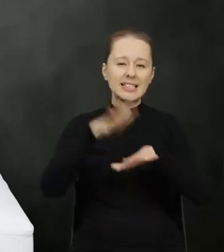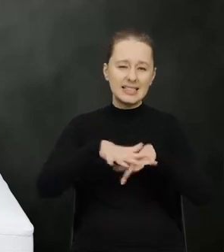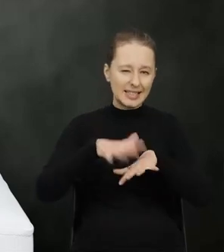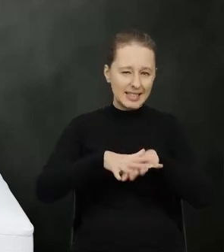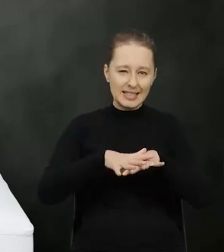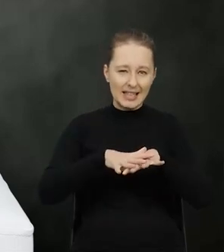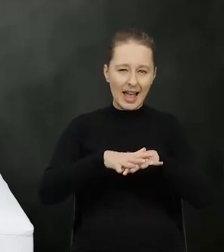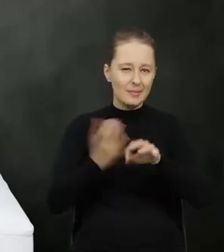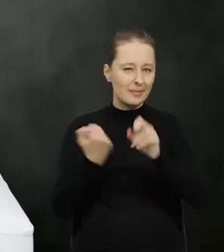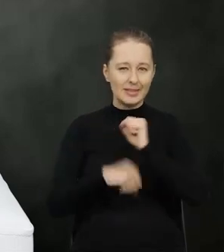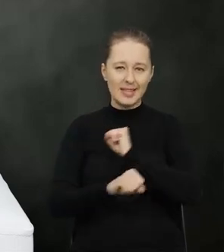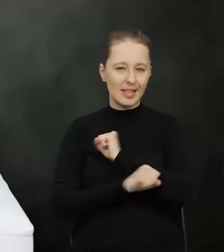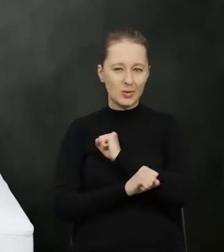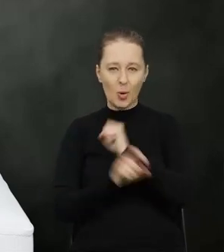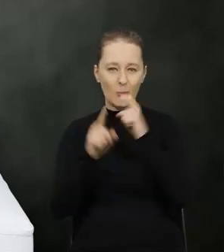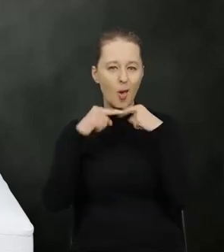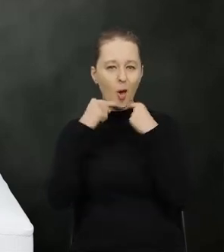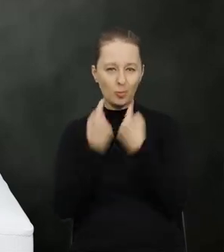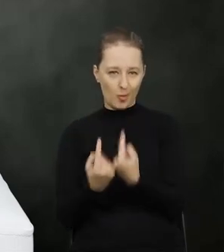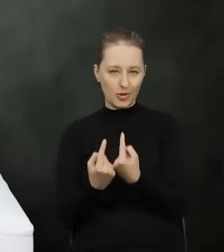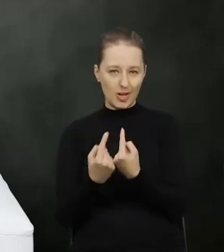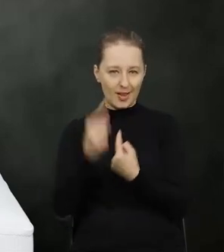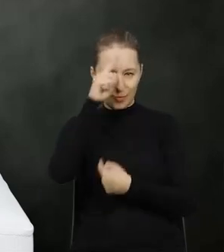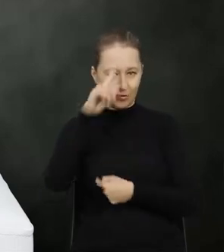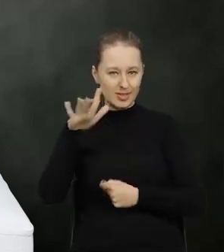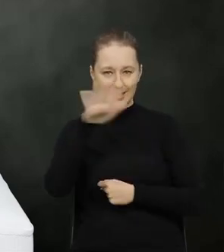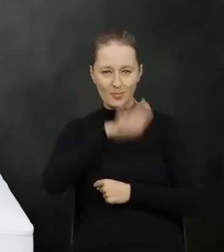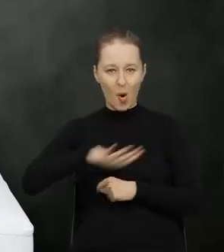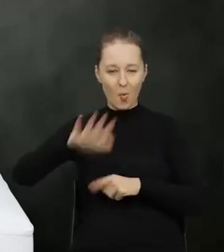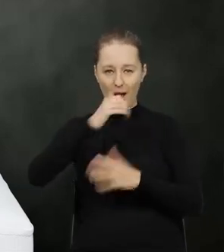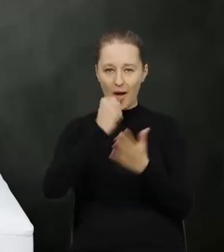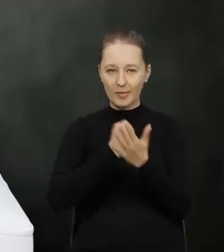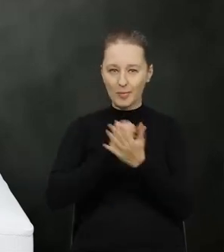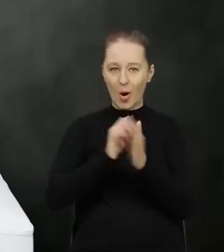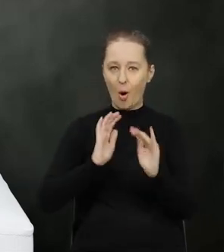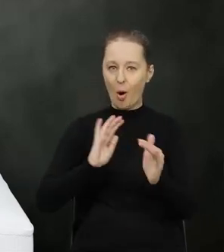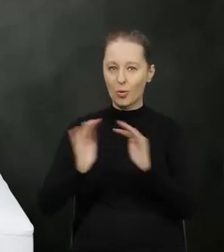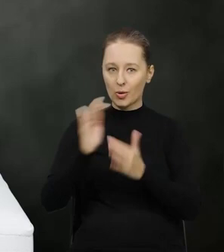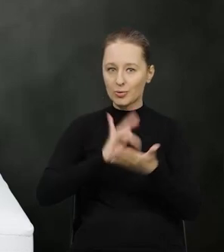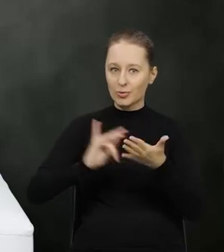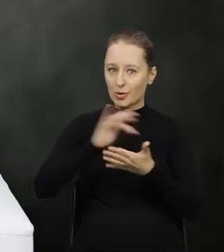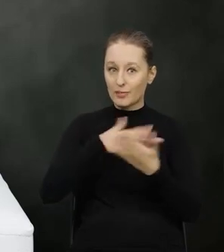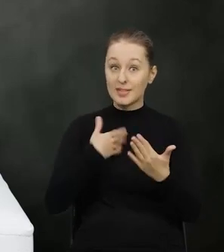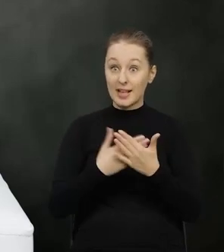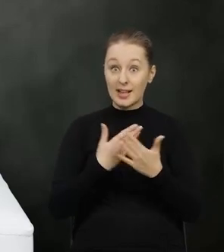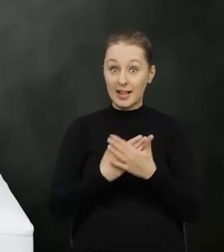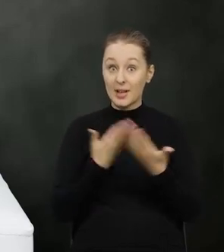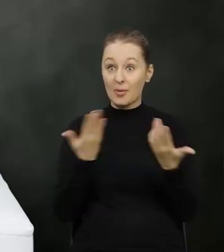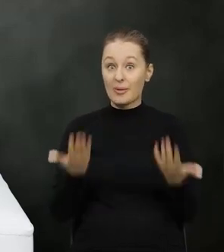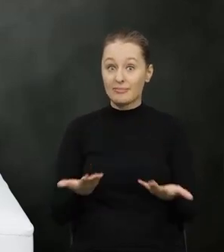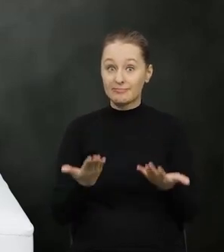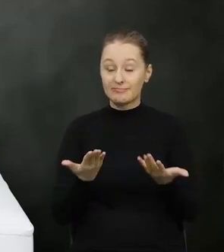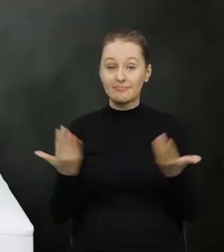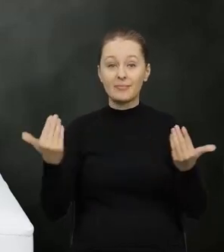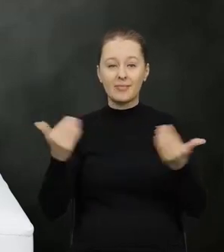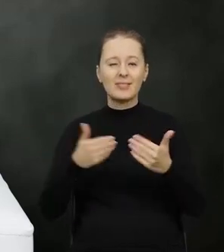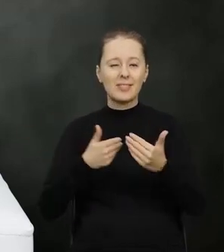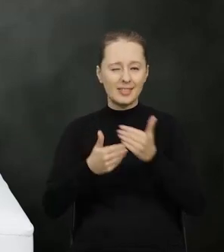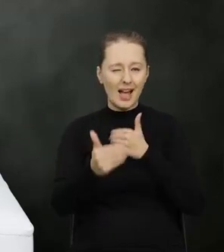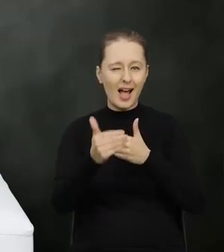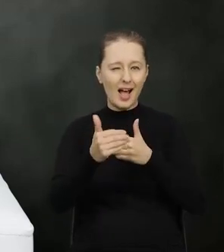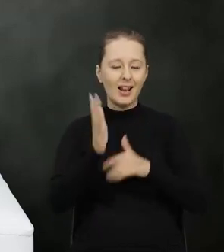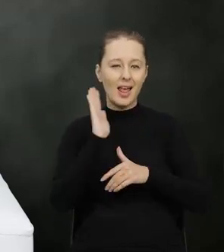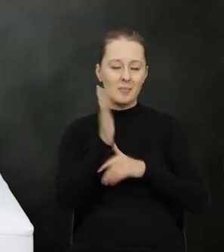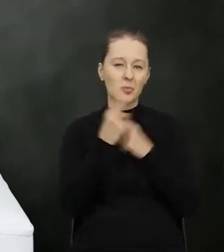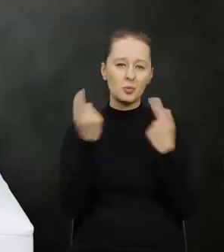sam system nie zastąpi odpowiedzialności społecznej w zakresie ochrony środowiska dlatego możemy się spodziewać że w